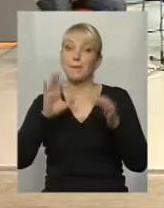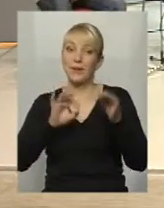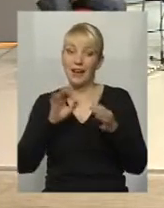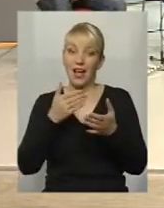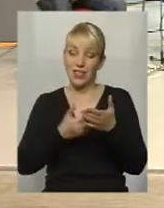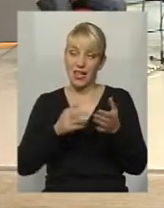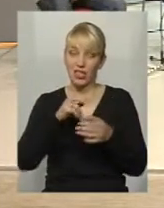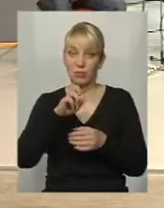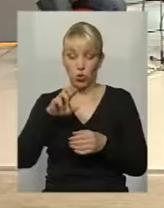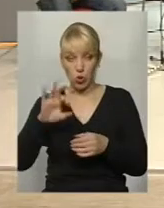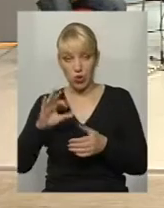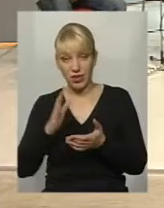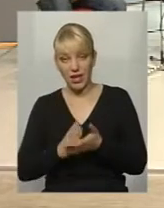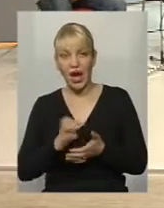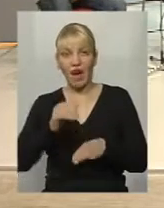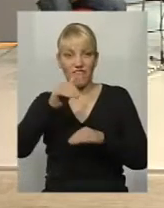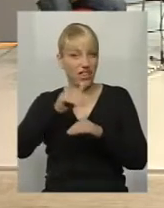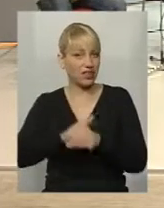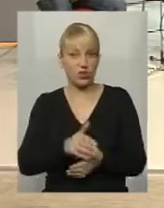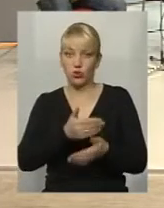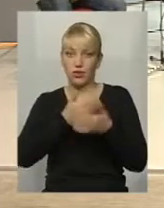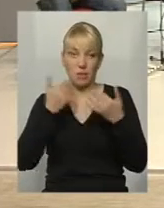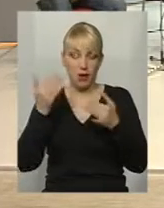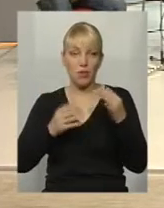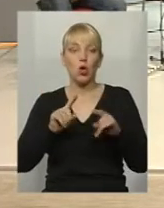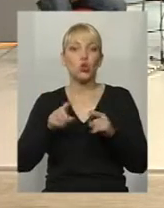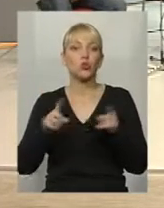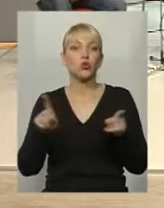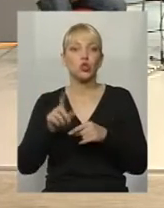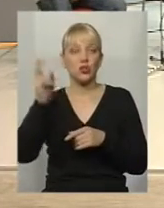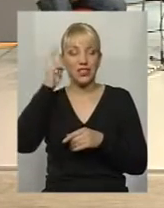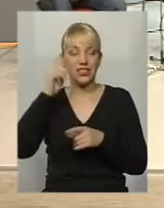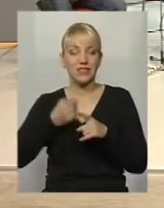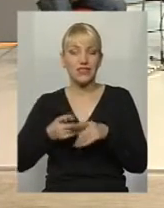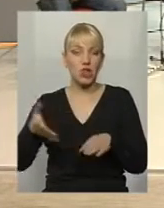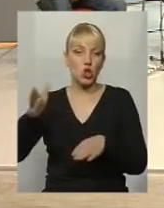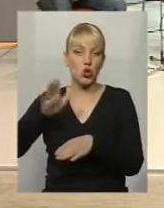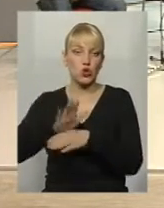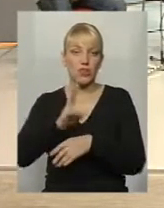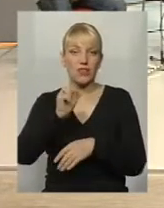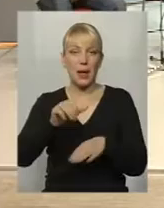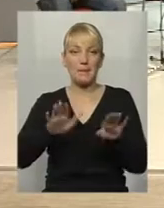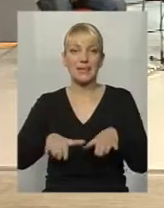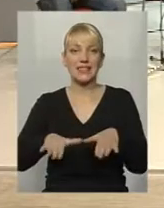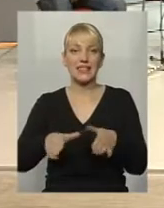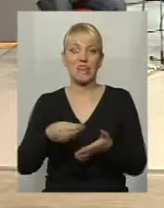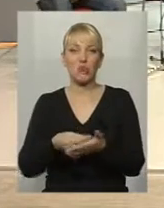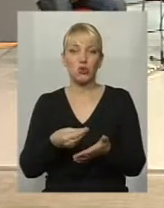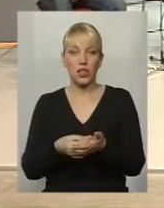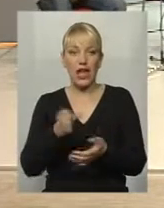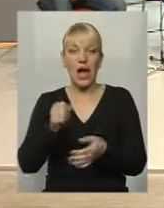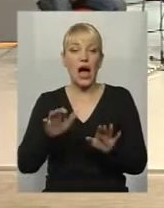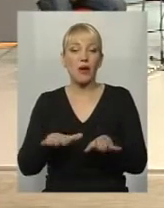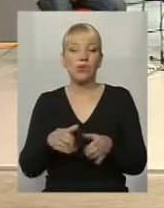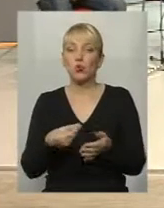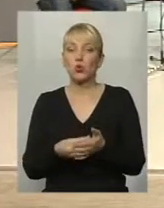а де факто її немає. Тому що Київ, що називається, доручив це вже все на місцеві бюджети. А місцеві